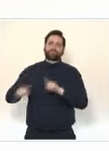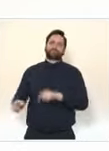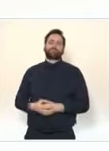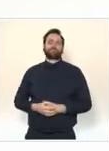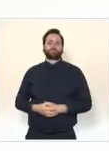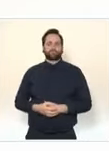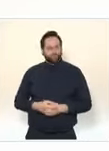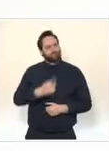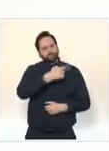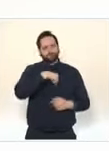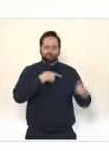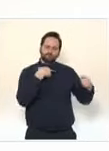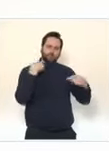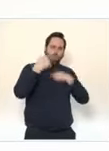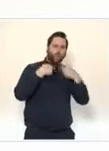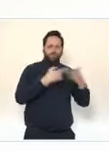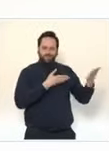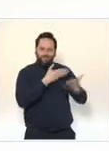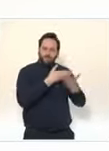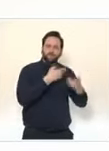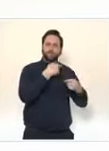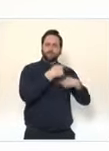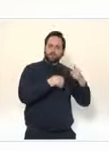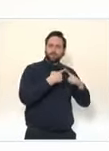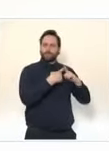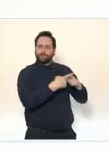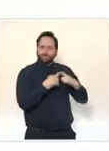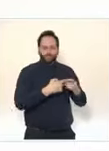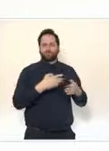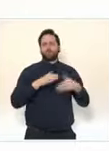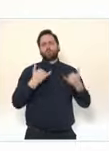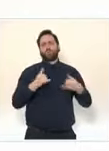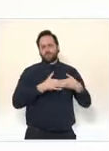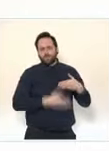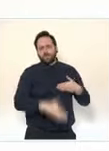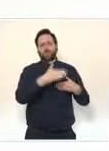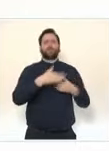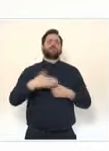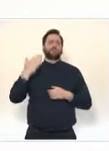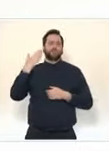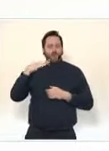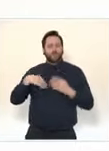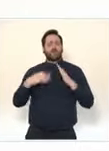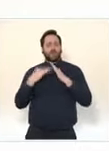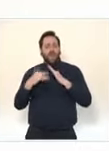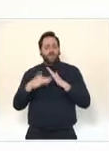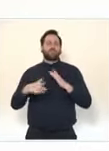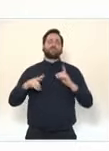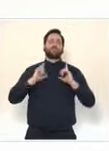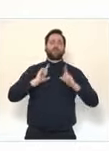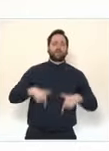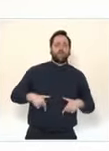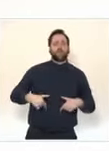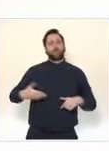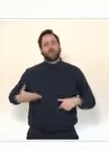va se poursuivre dans les prochains jours. Après les crèches, les écoles maternelles et élémentaires, qui rouvriront donc la semaine prochaine,